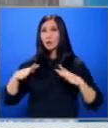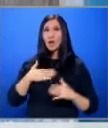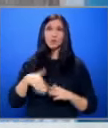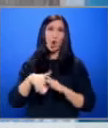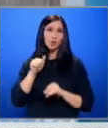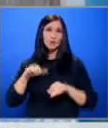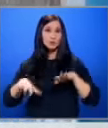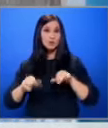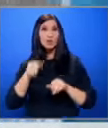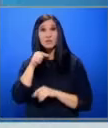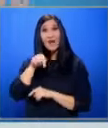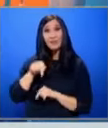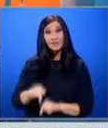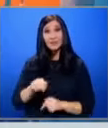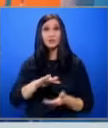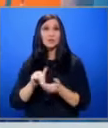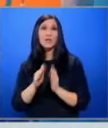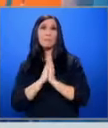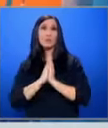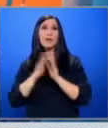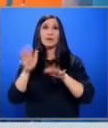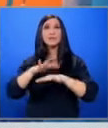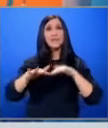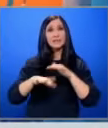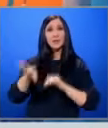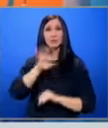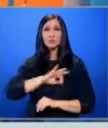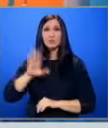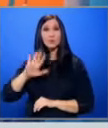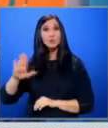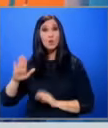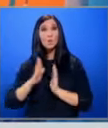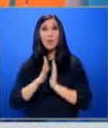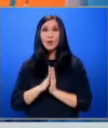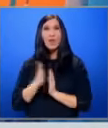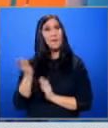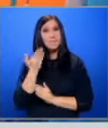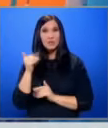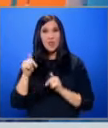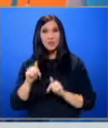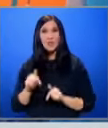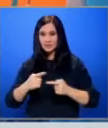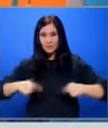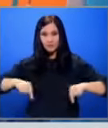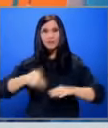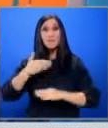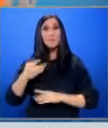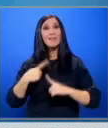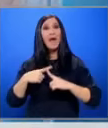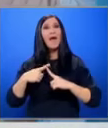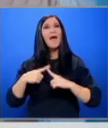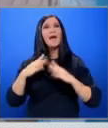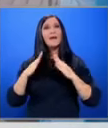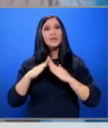резервации. За това днес организираха молебен за сняг и успешен сезон. Молебенът се състоя днес на плаца пред Хижа Студенец,